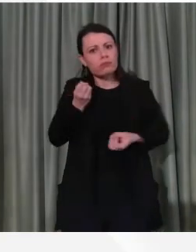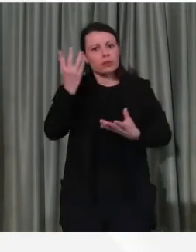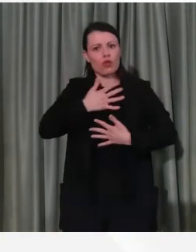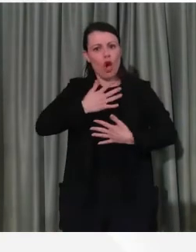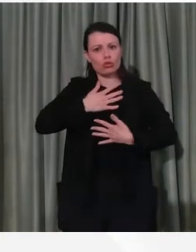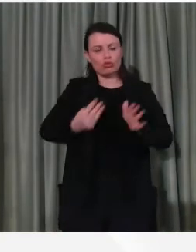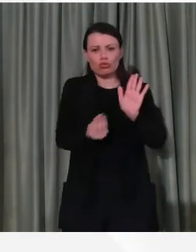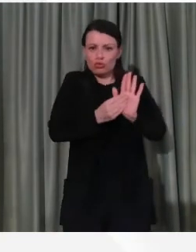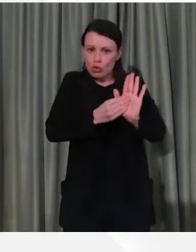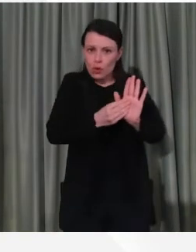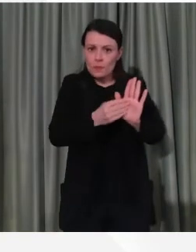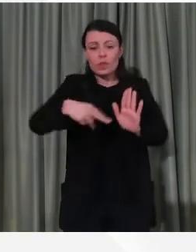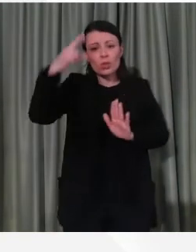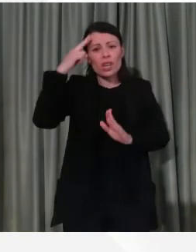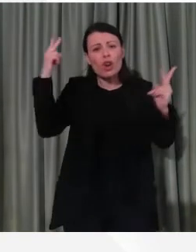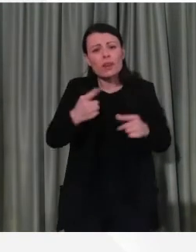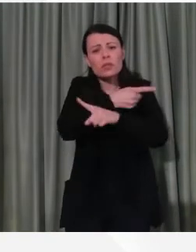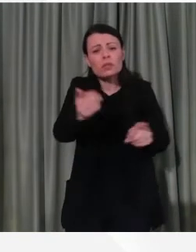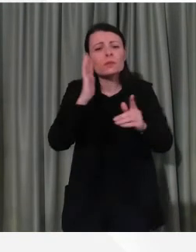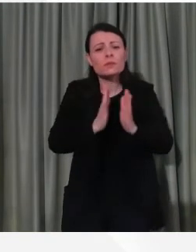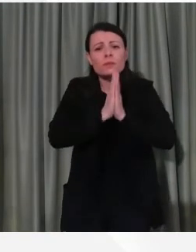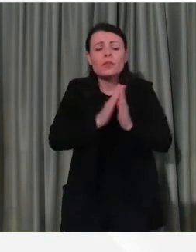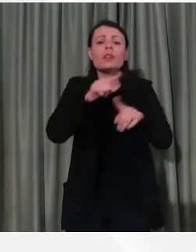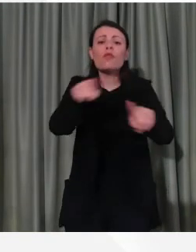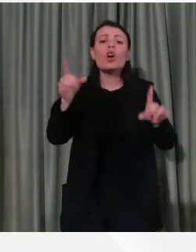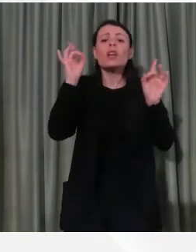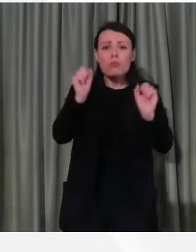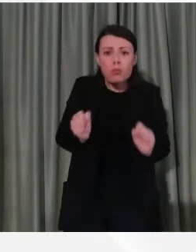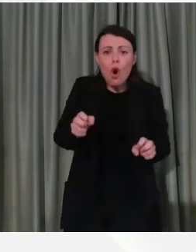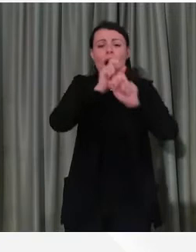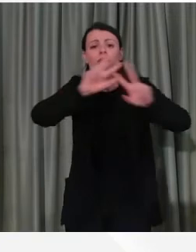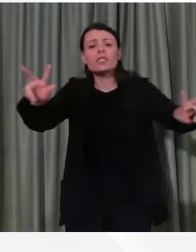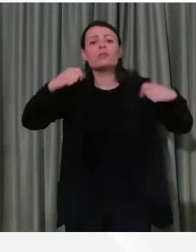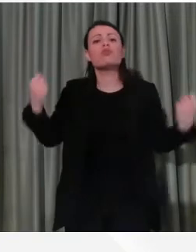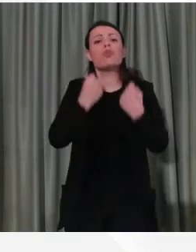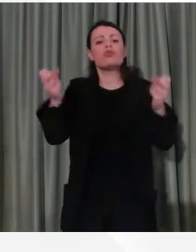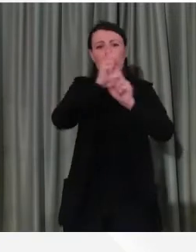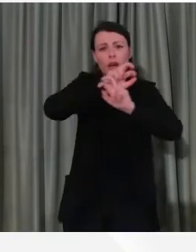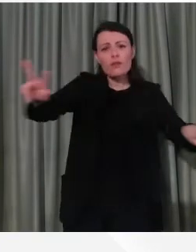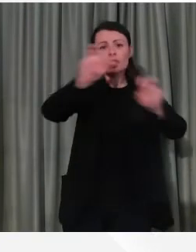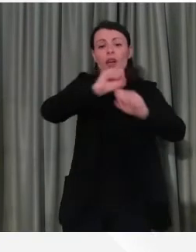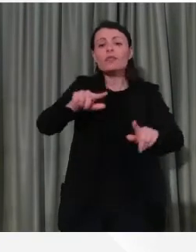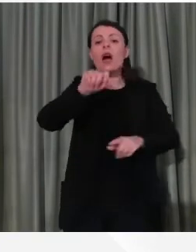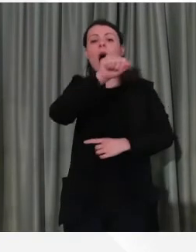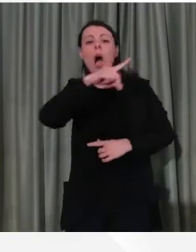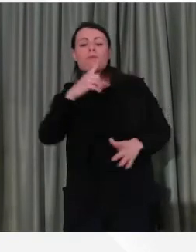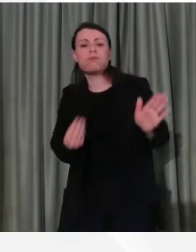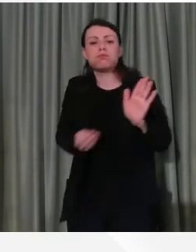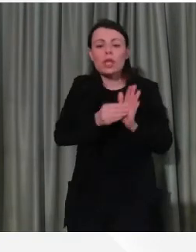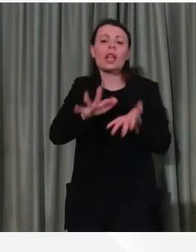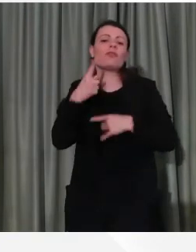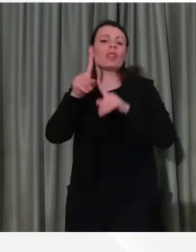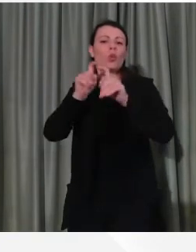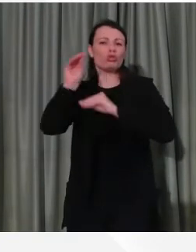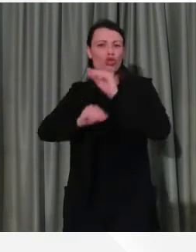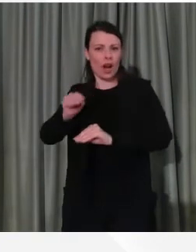veramente è importante, quindi fate pubblicità che potete per scaricare quest'app e per compilare i questionarii. Ecco